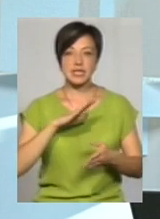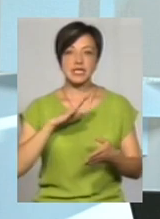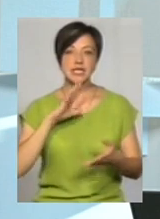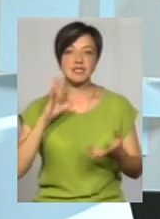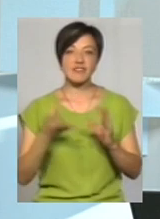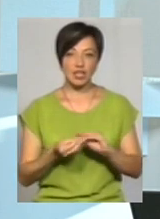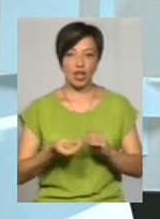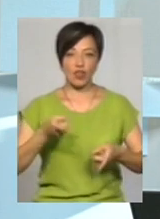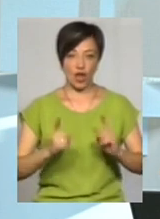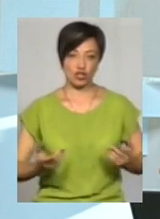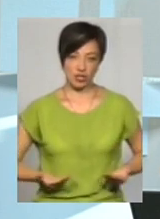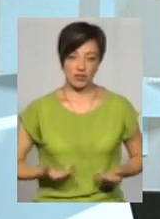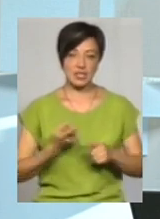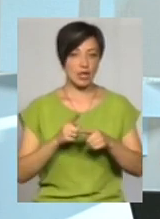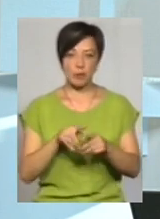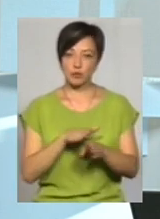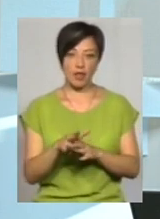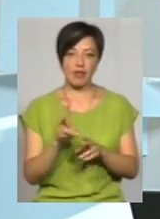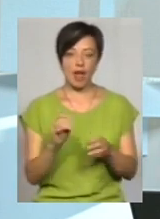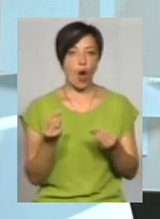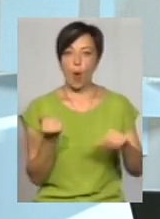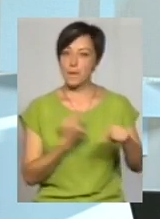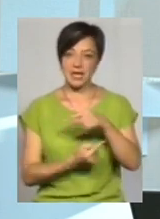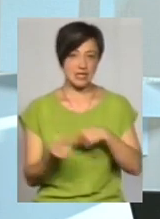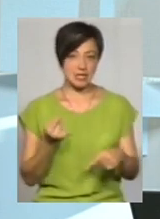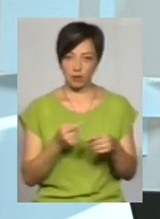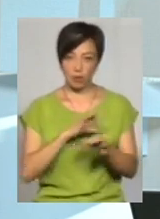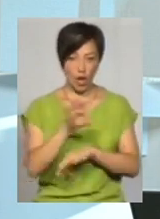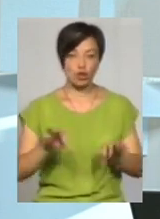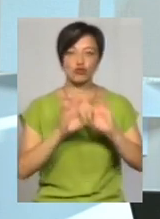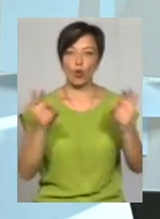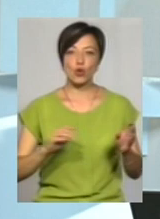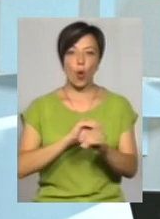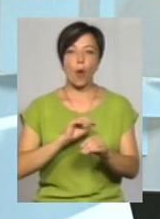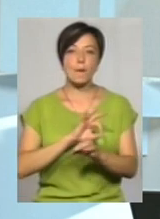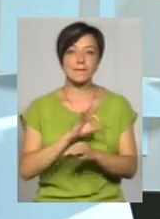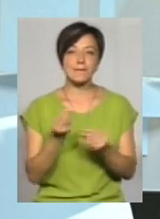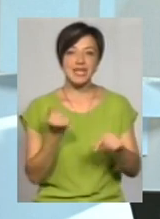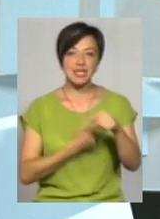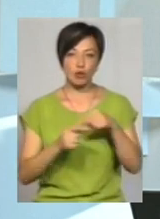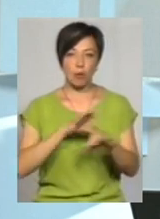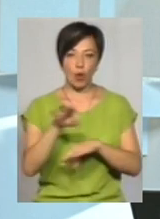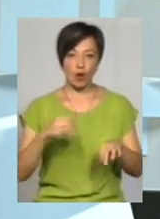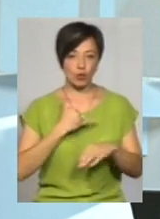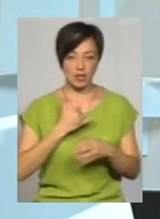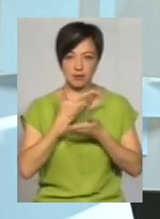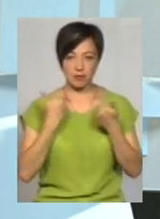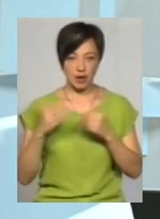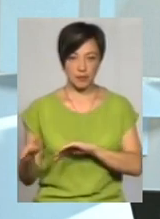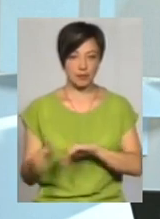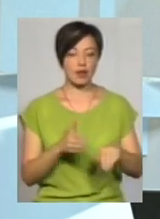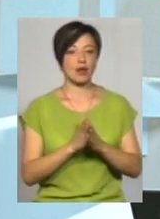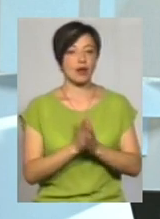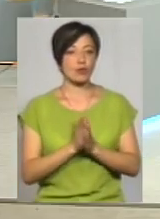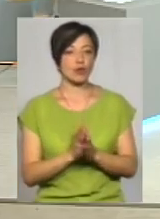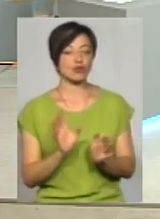наживо. І це абсолютно не комерційний проєкт, бо жодного комерційного проєкту на Суспільному немає. І продовжуємо. Прошу